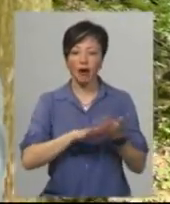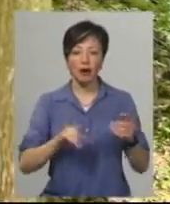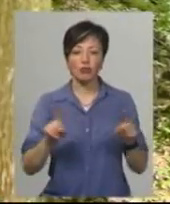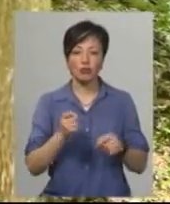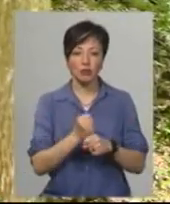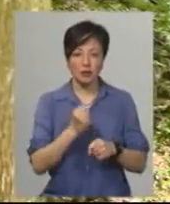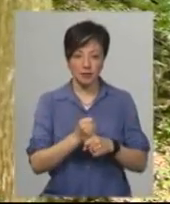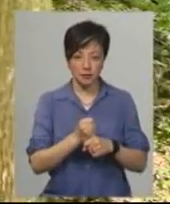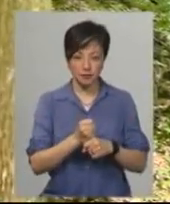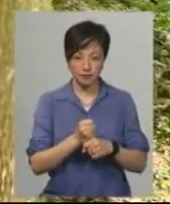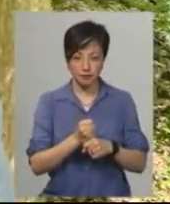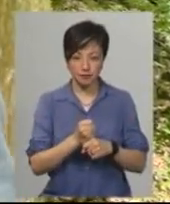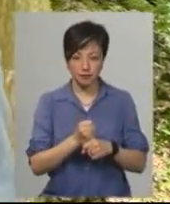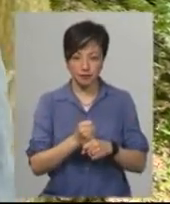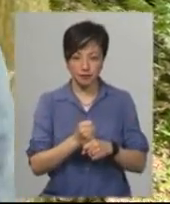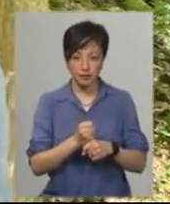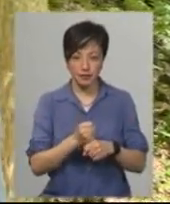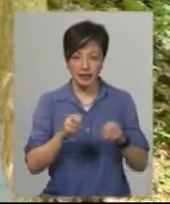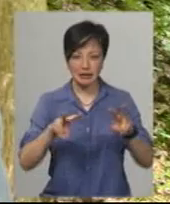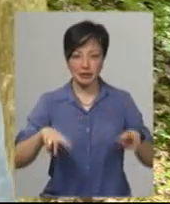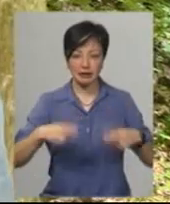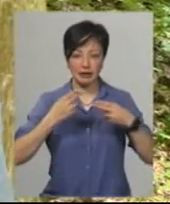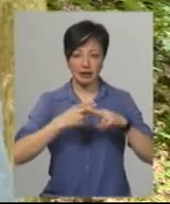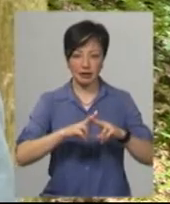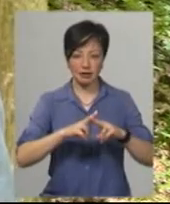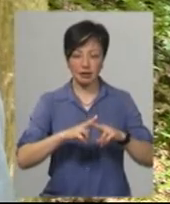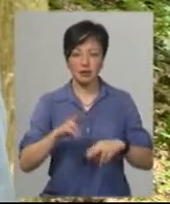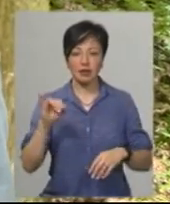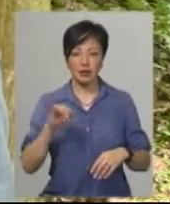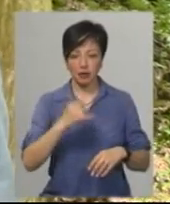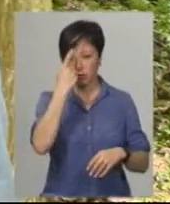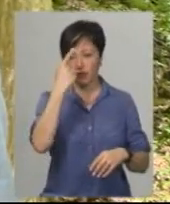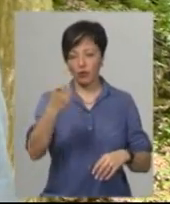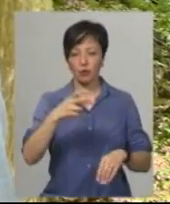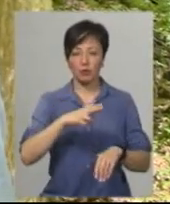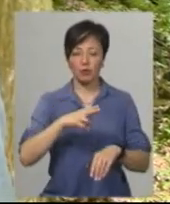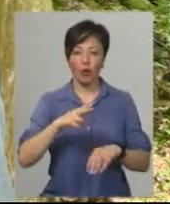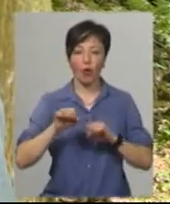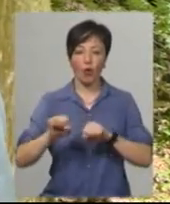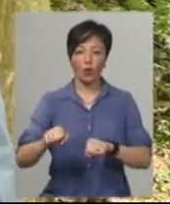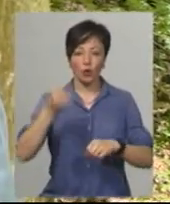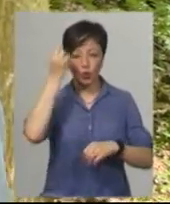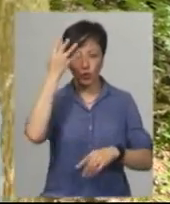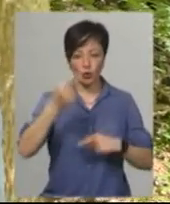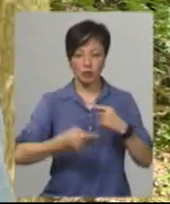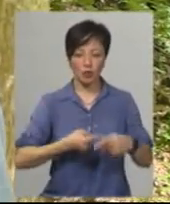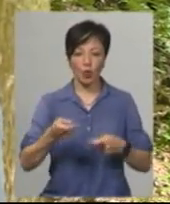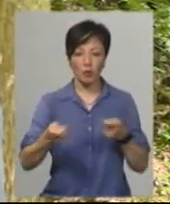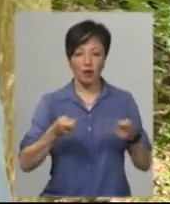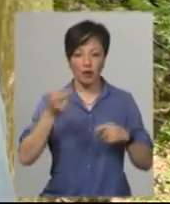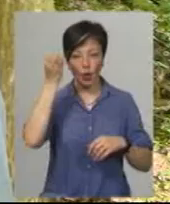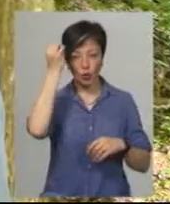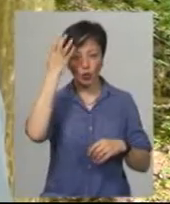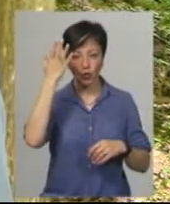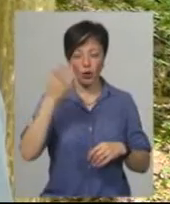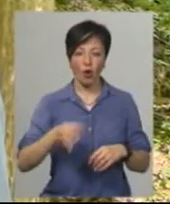за допомогою шурфів. І повідомили орган охорони культурної спадщини, управління культури,